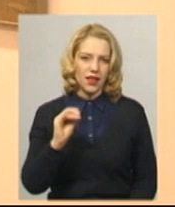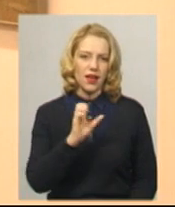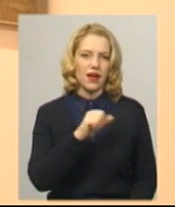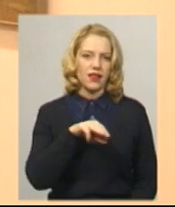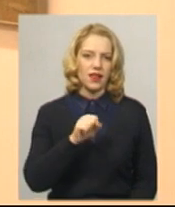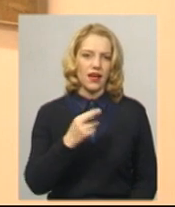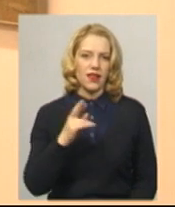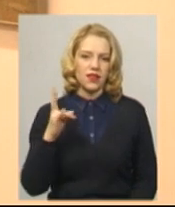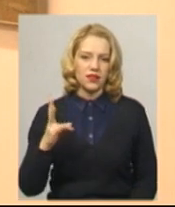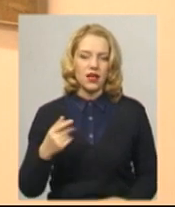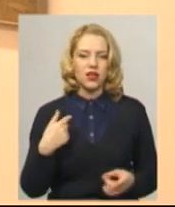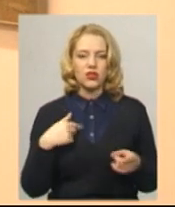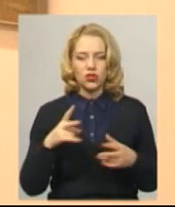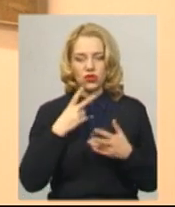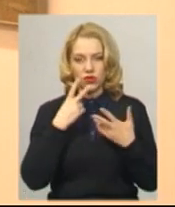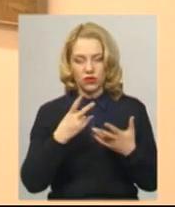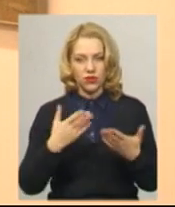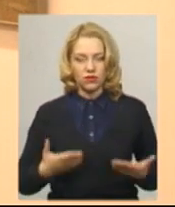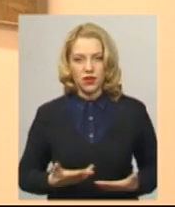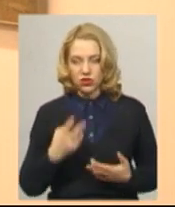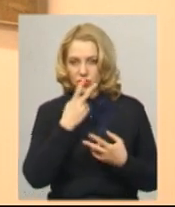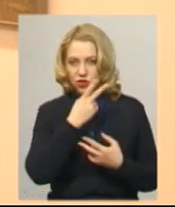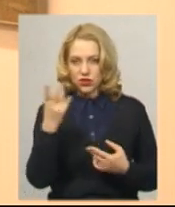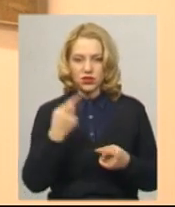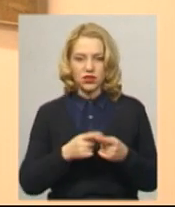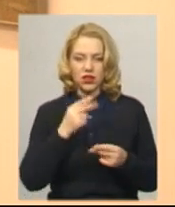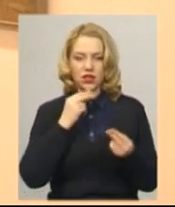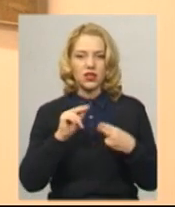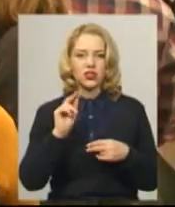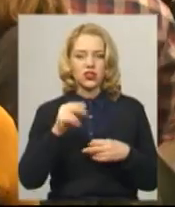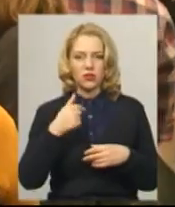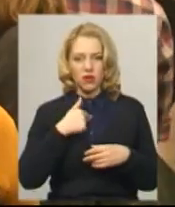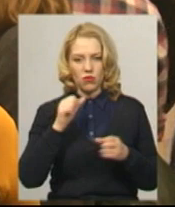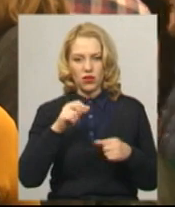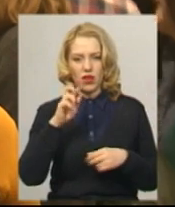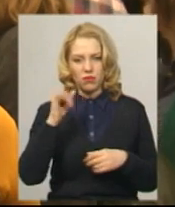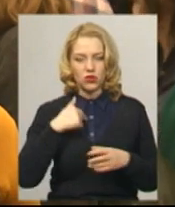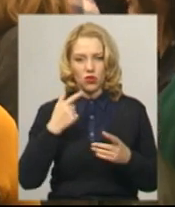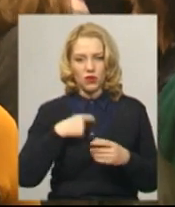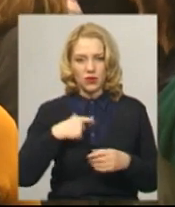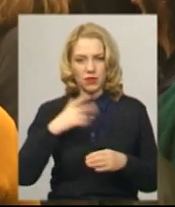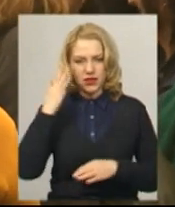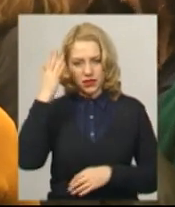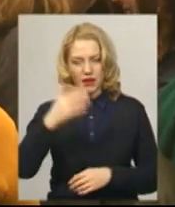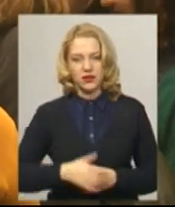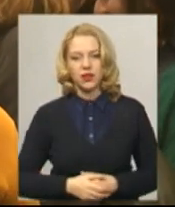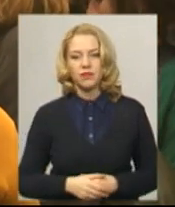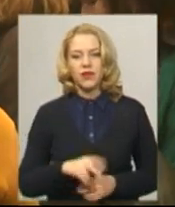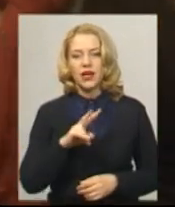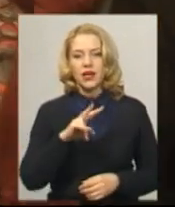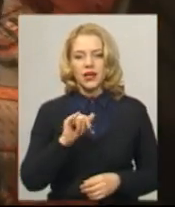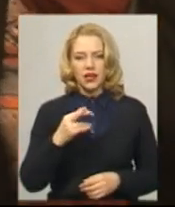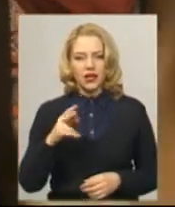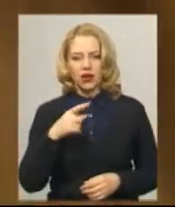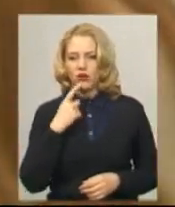що я живу вже, дивлюсь, набагато краще, ніж я могла собі представити. Лія Донець сама картини пише, але,